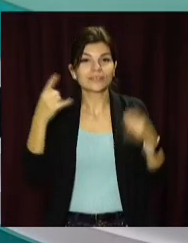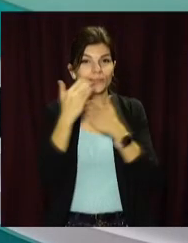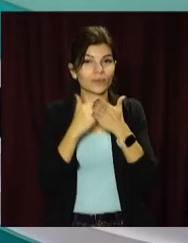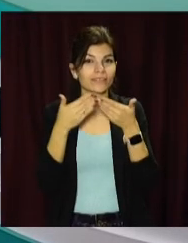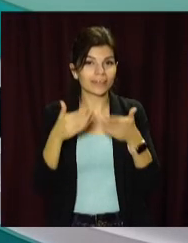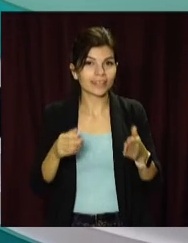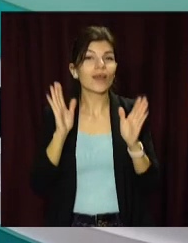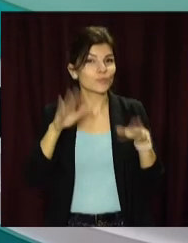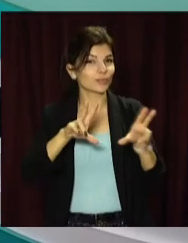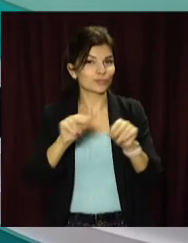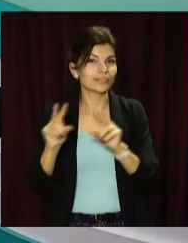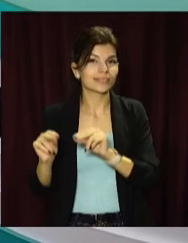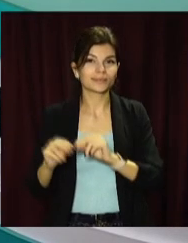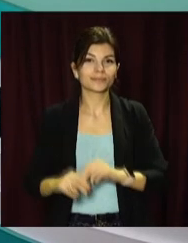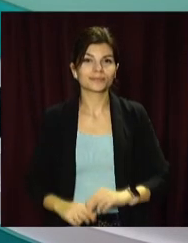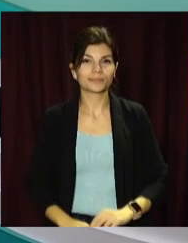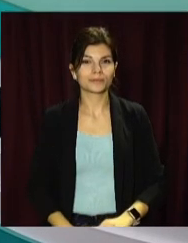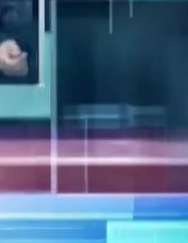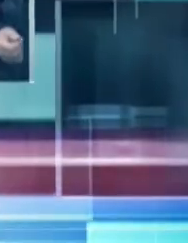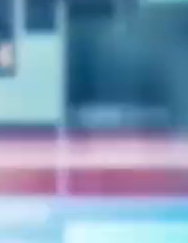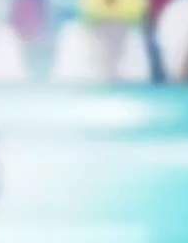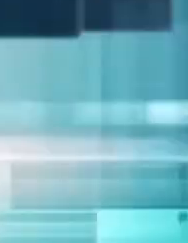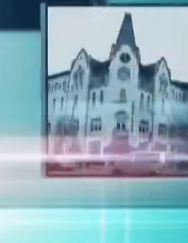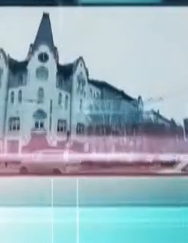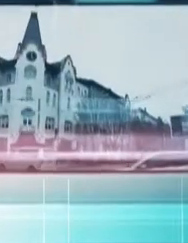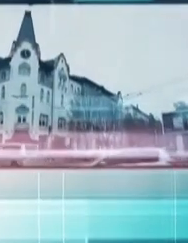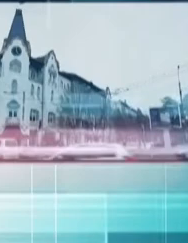прощаюся, залишайтеся з «Відкритим» і нехай щастить! за